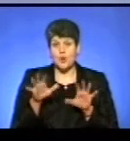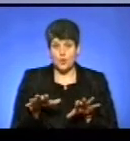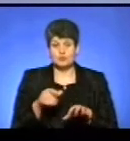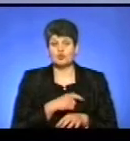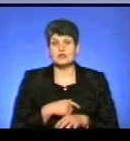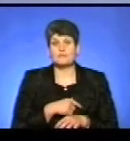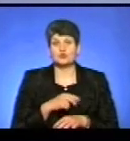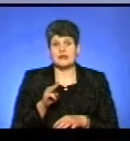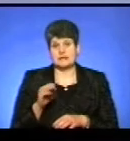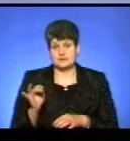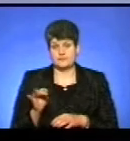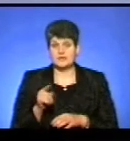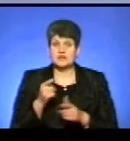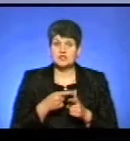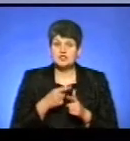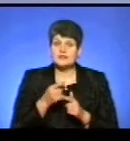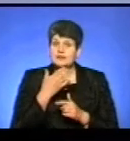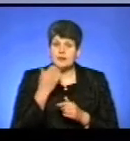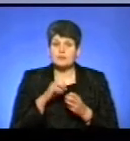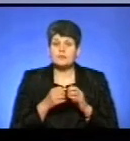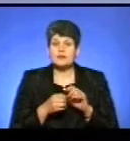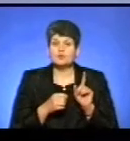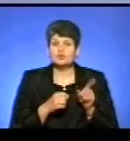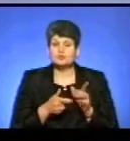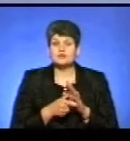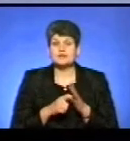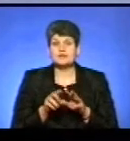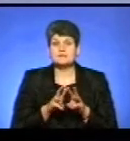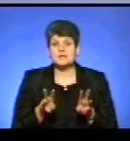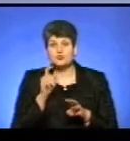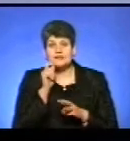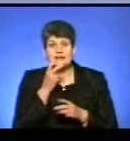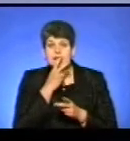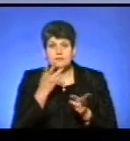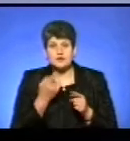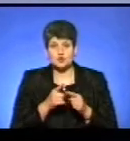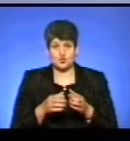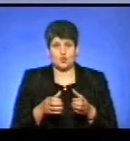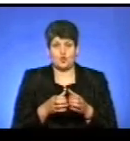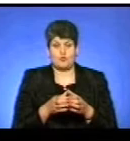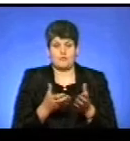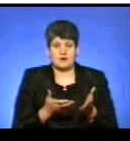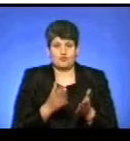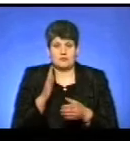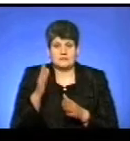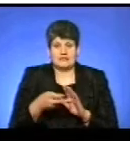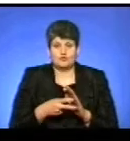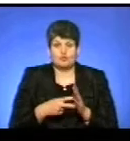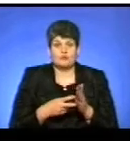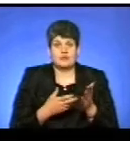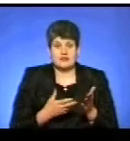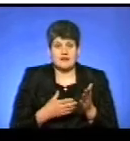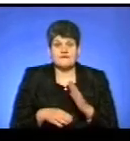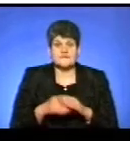і депутатів. Чи немає проблеми в тому, що Кабінет міністрів України не бачить цю громаду в перспективному плані, але